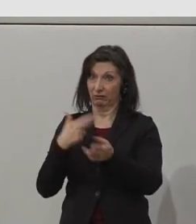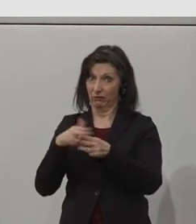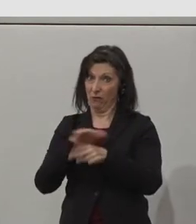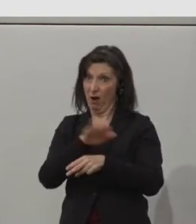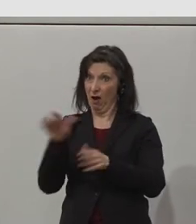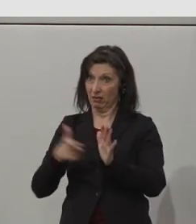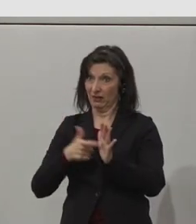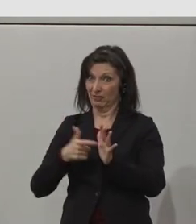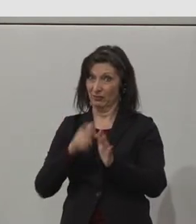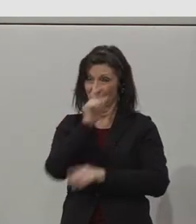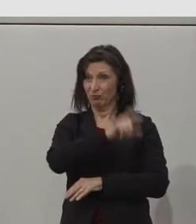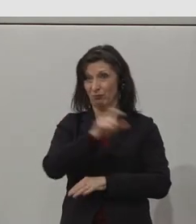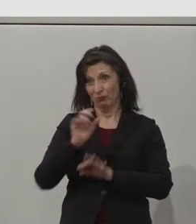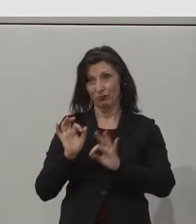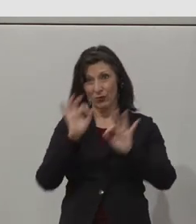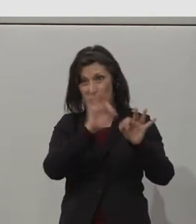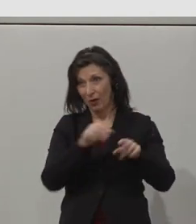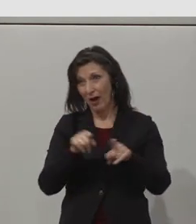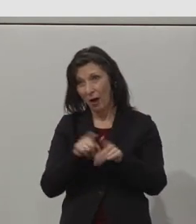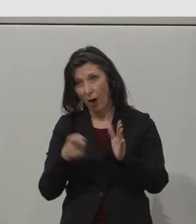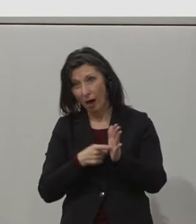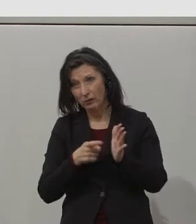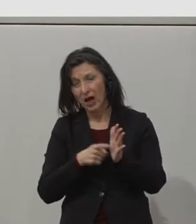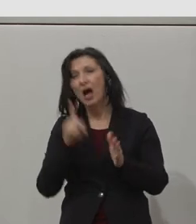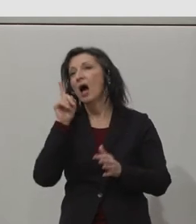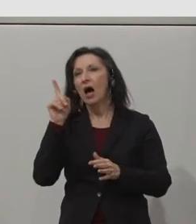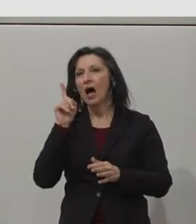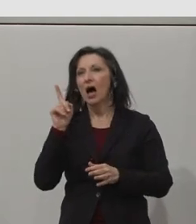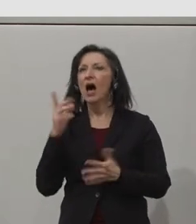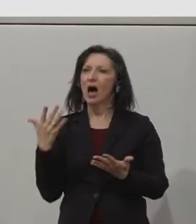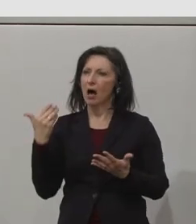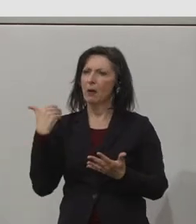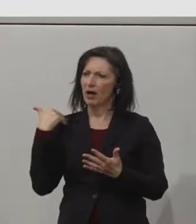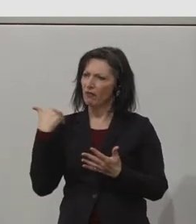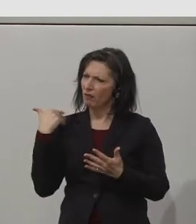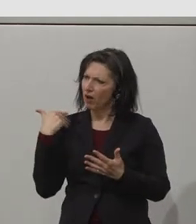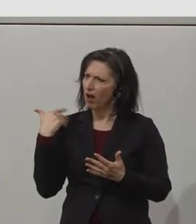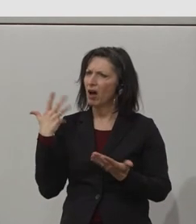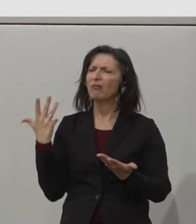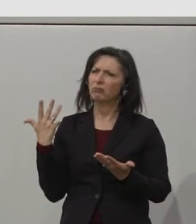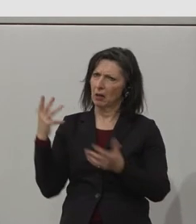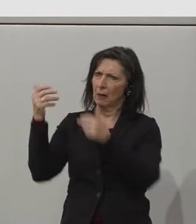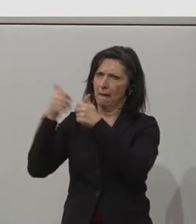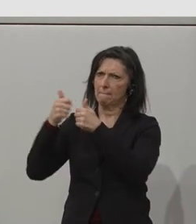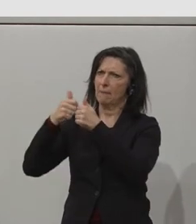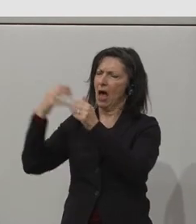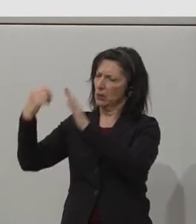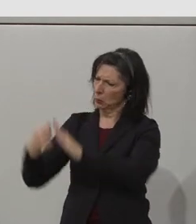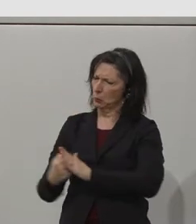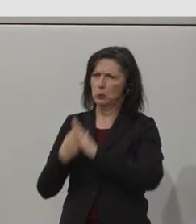we are hopeful that it will be as successful as it always is. So on our next slide, please,